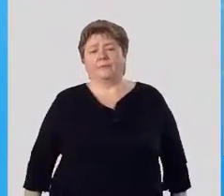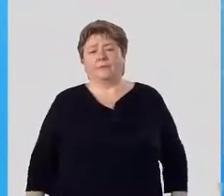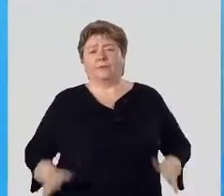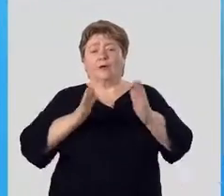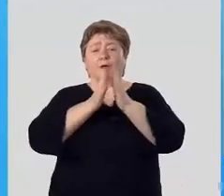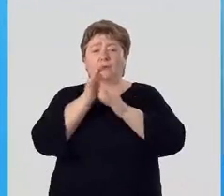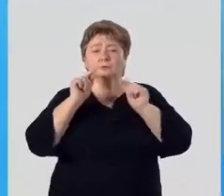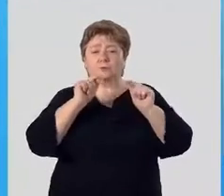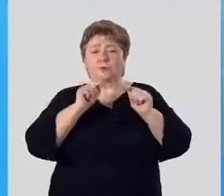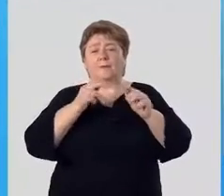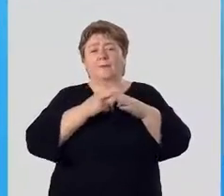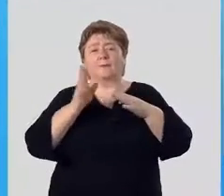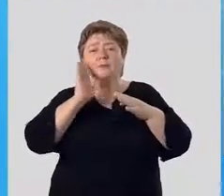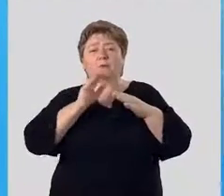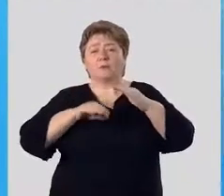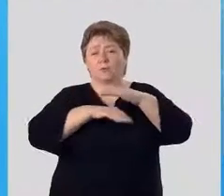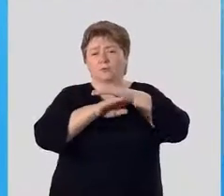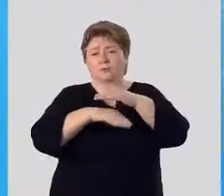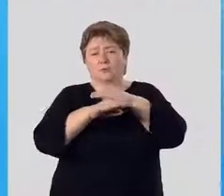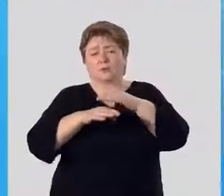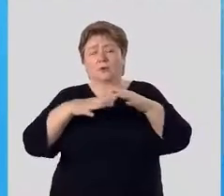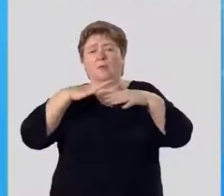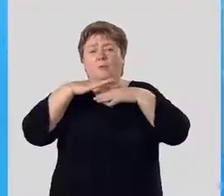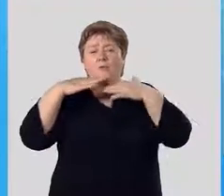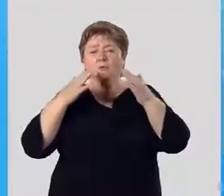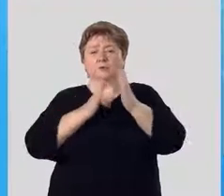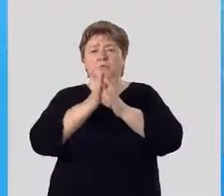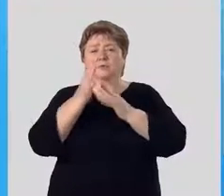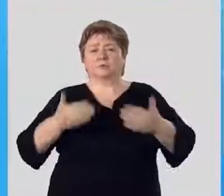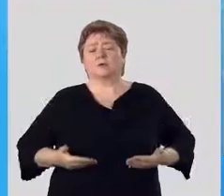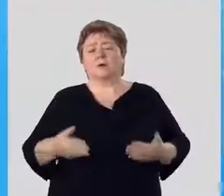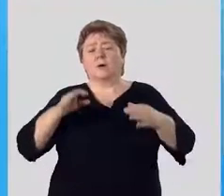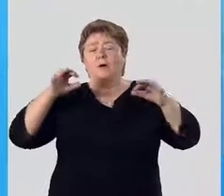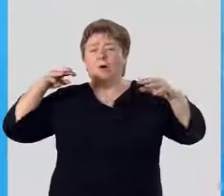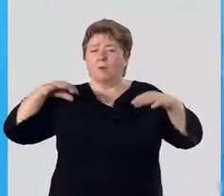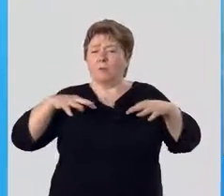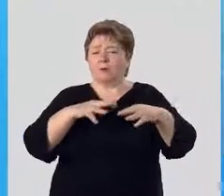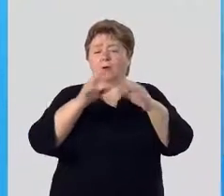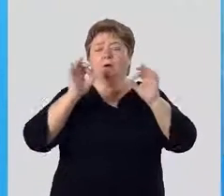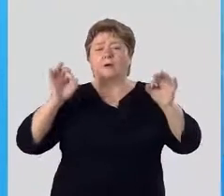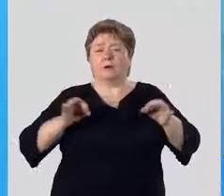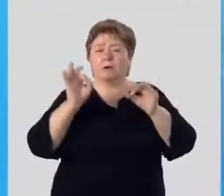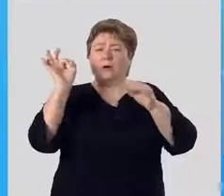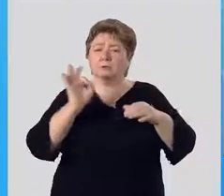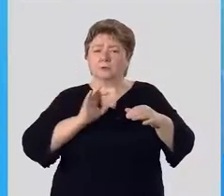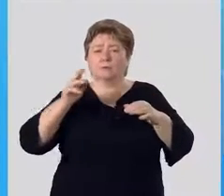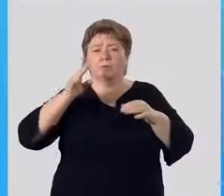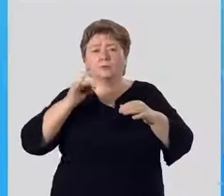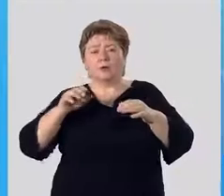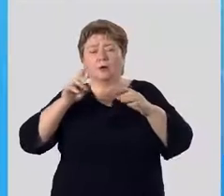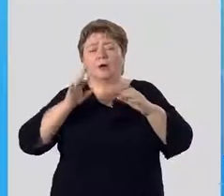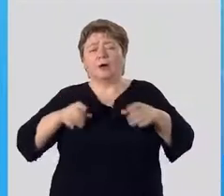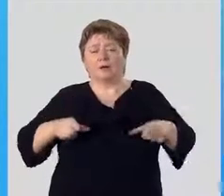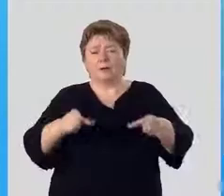Растут они на безводных пустынях. Множество растений живет в морях, океанах, озерах, прудах и